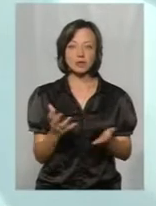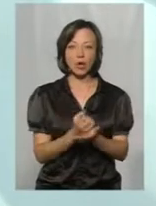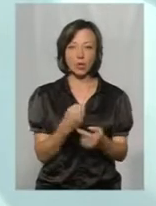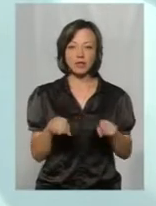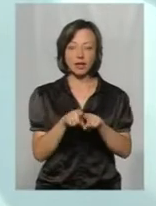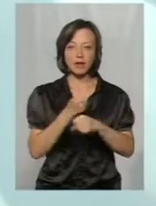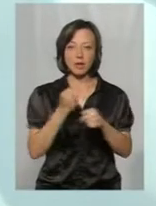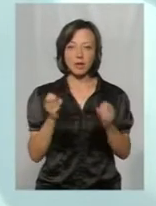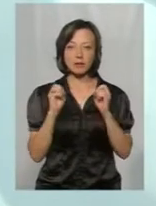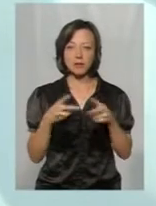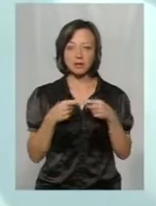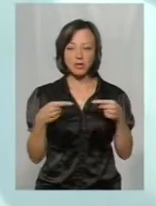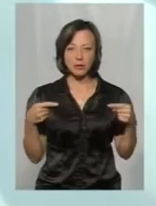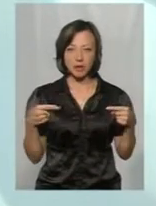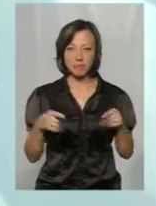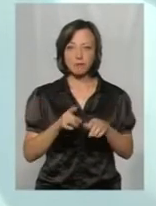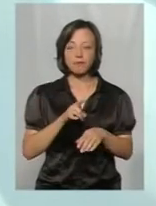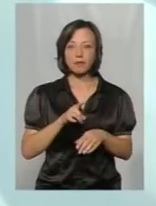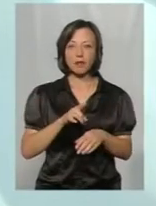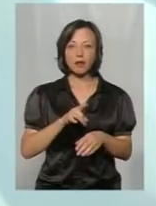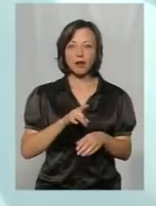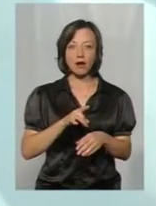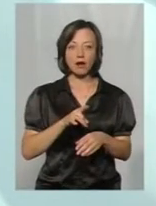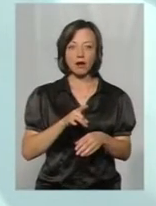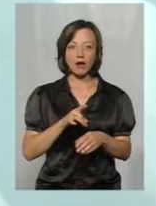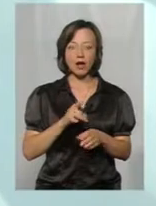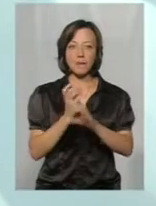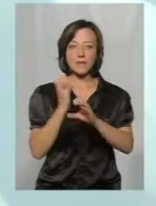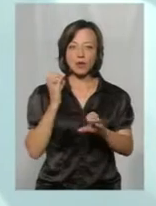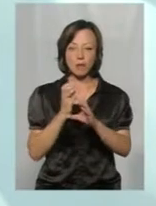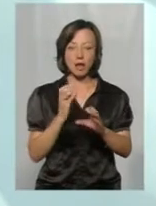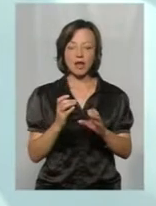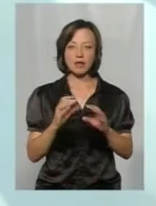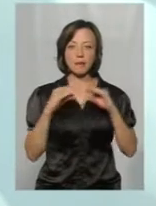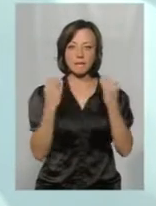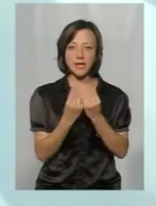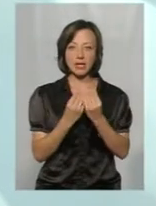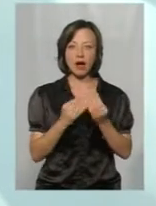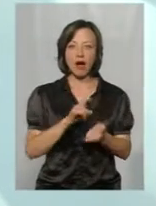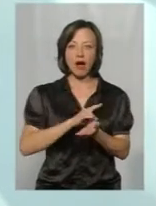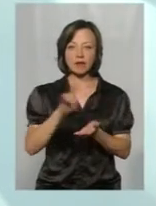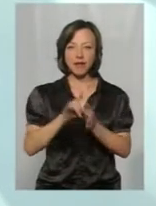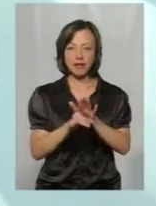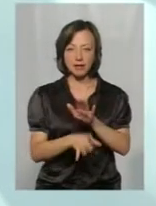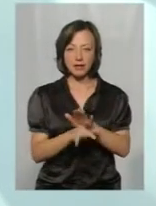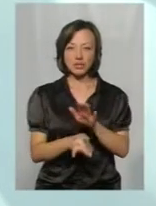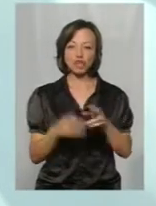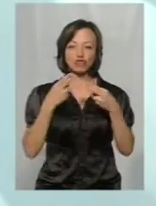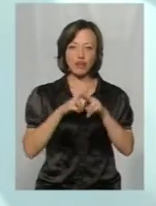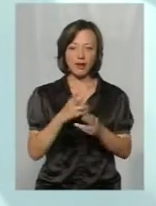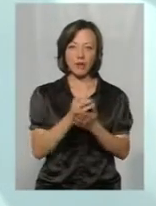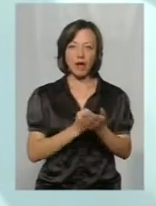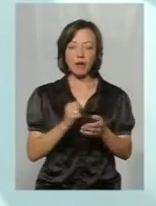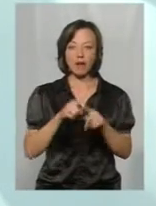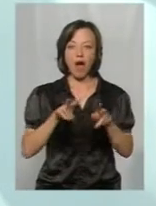такі вибухонебезпечні предмети, як артилерійські снаряди, мінометні міни, інженерні боєприпаси та авіабомби.